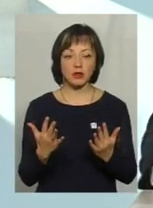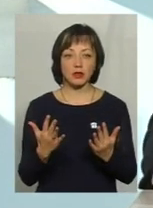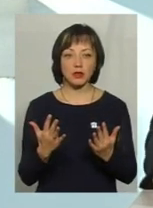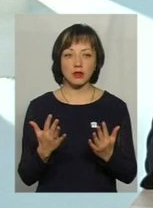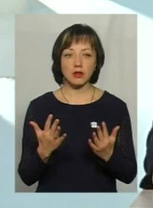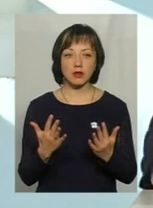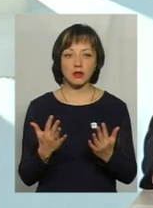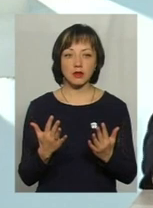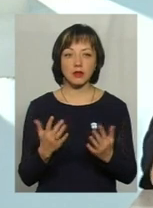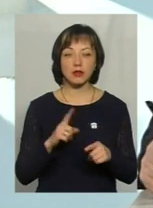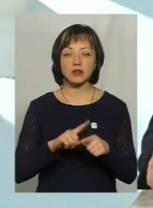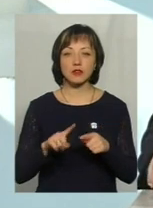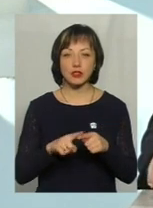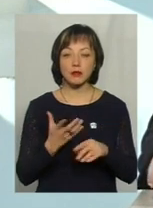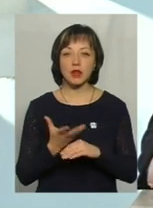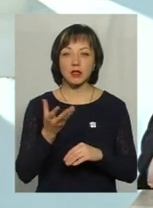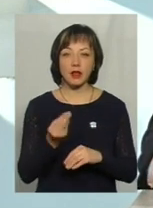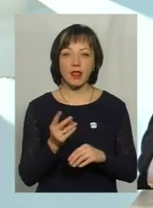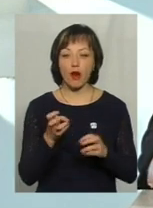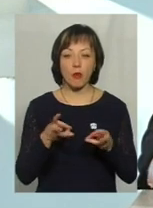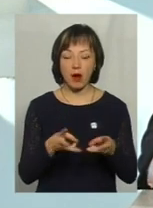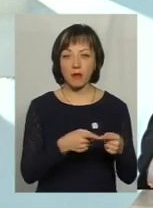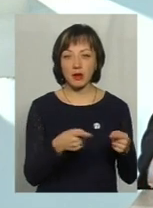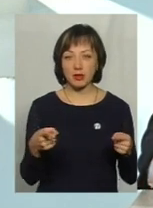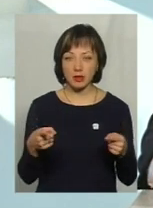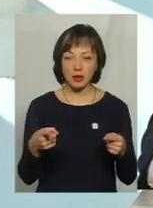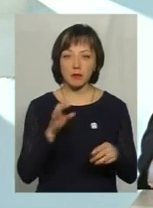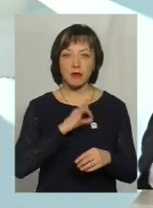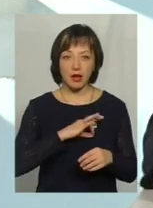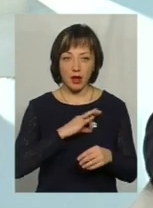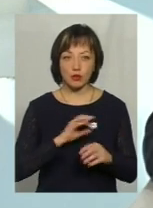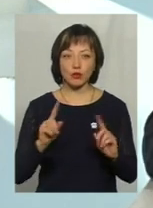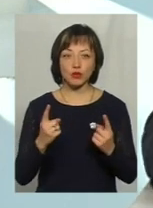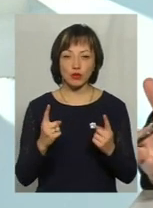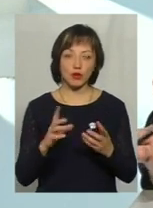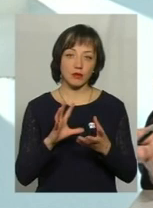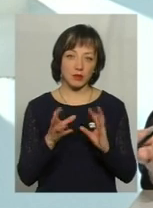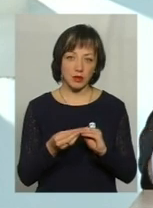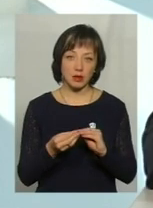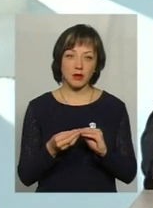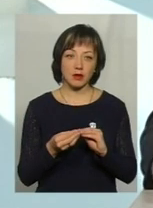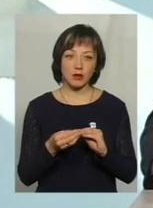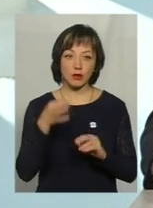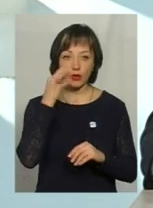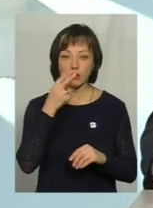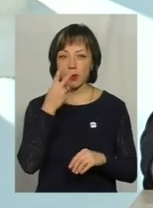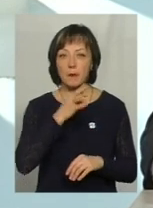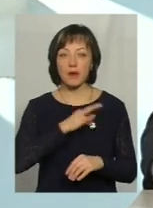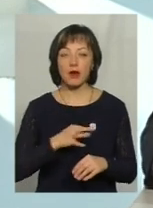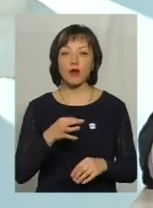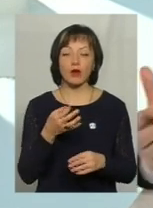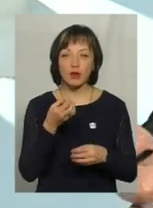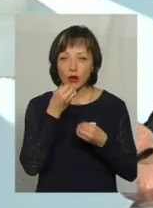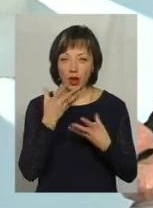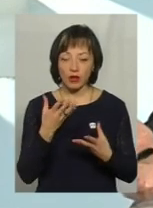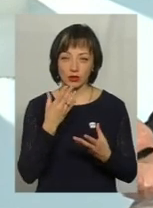там більше, що платилася в неопалювальний період, пільга, тому що, в принципі, як практика показує, пільгу вигідно отримувати.